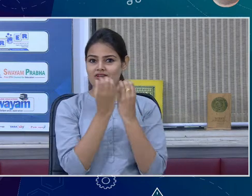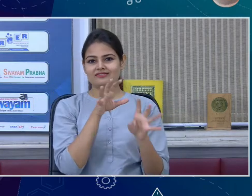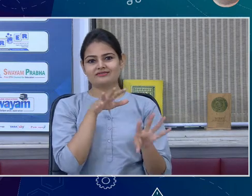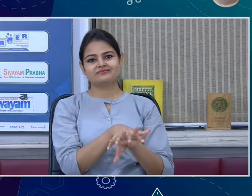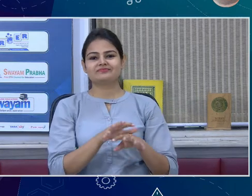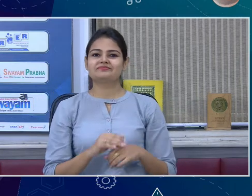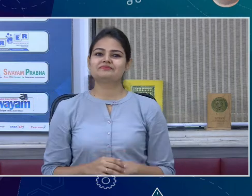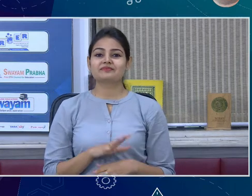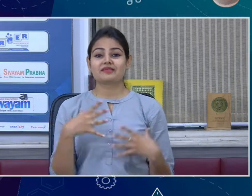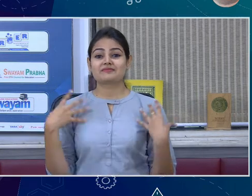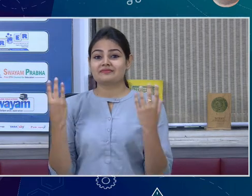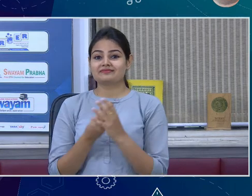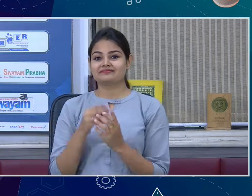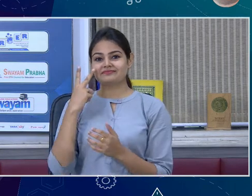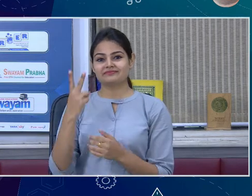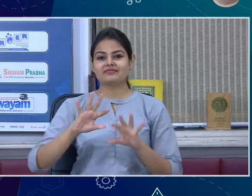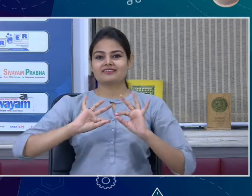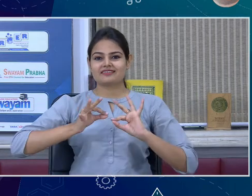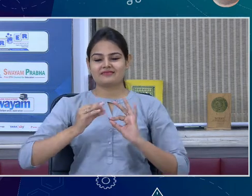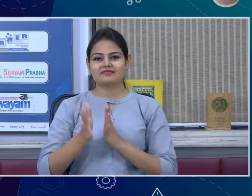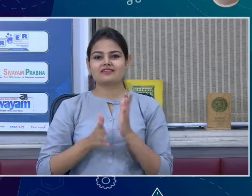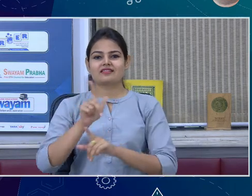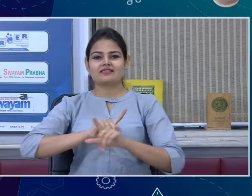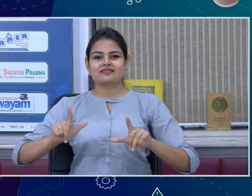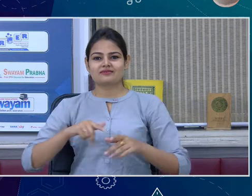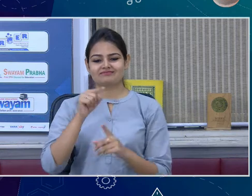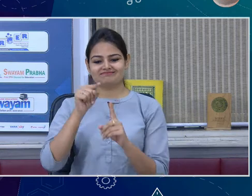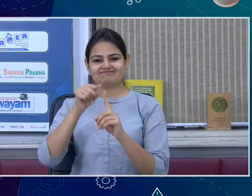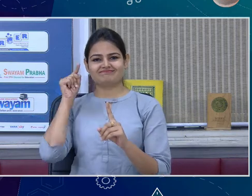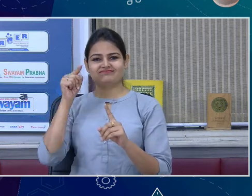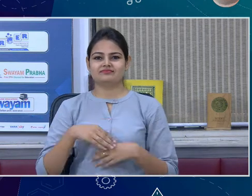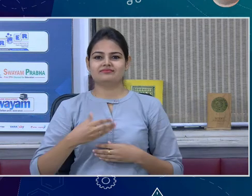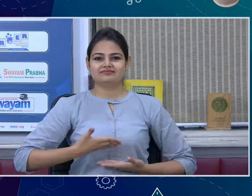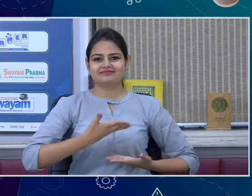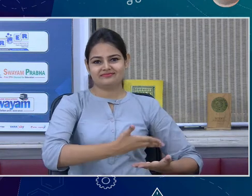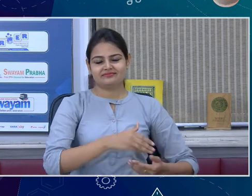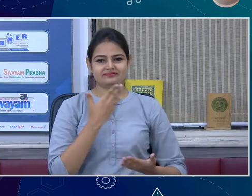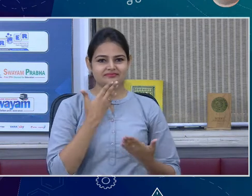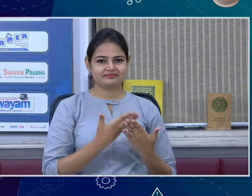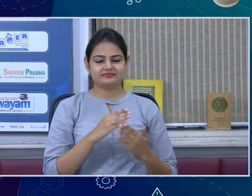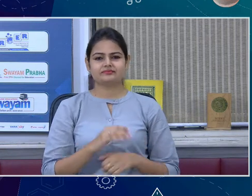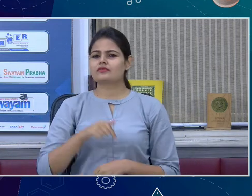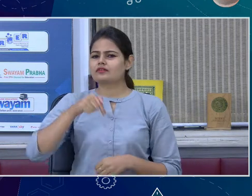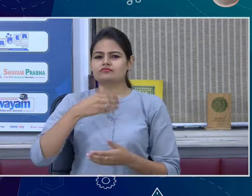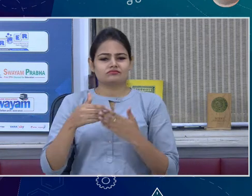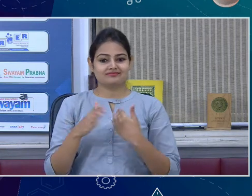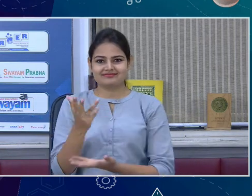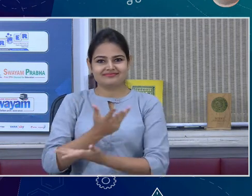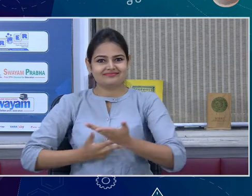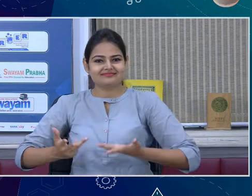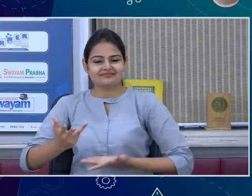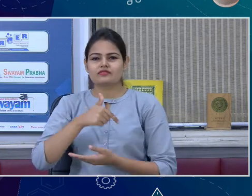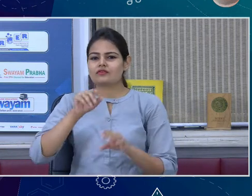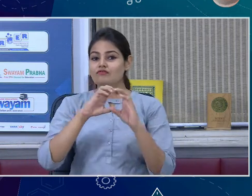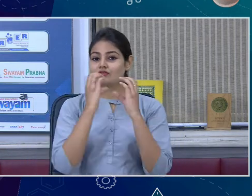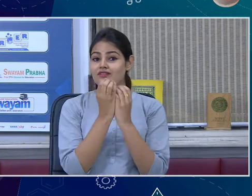पर एक interpreter देख रहे हैं Miss Jyoti आपका बहुत-बहुत स्वागत है हम जो भी बातचीत आज करने जा रहे हैं हमारा ये जो session है ये class 10th